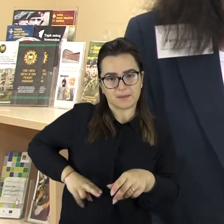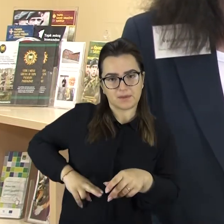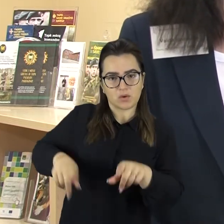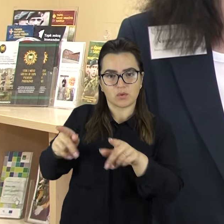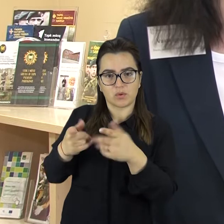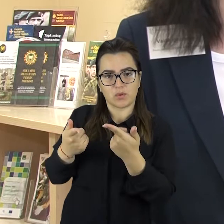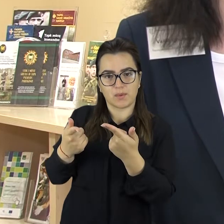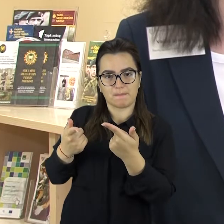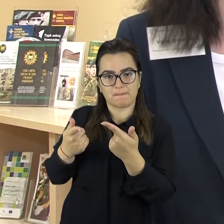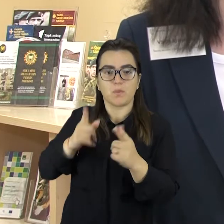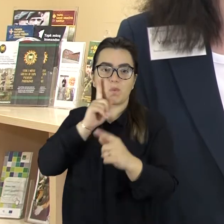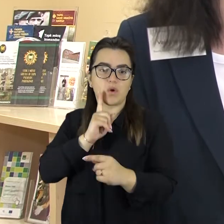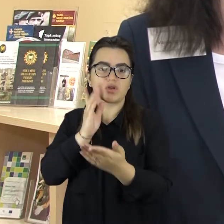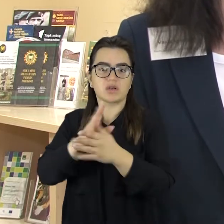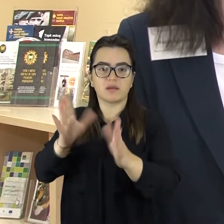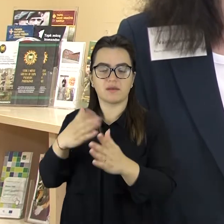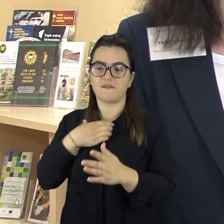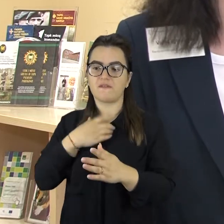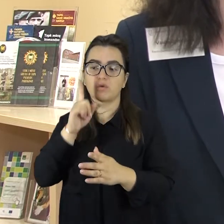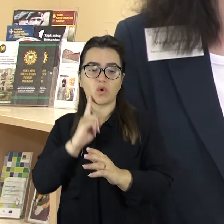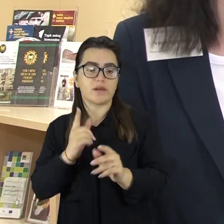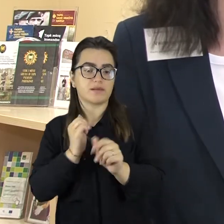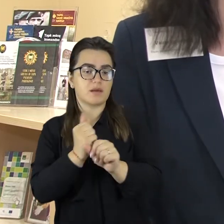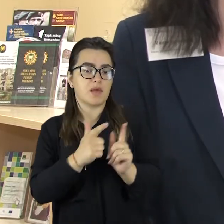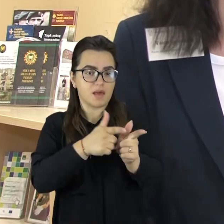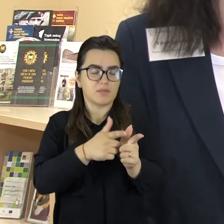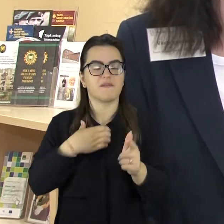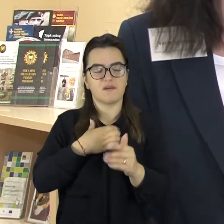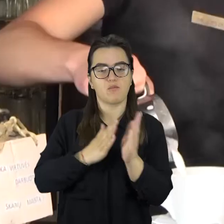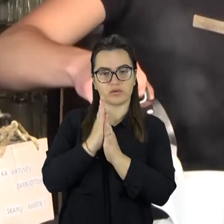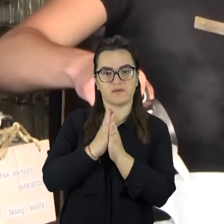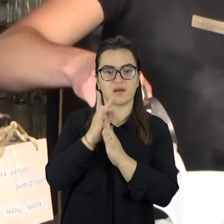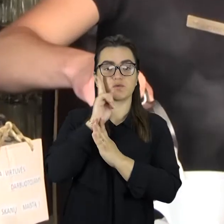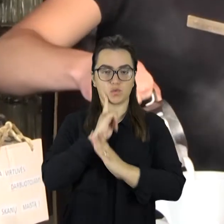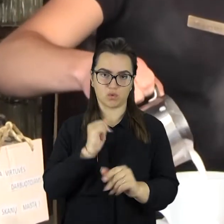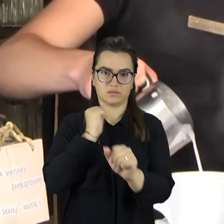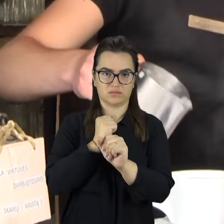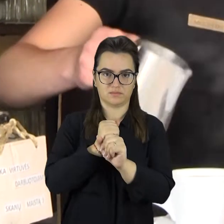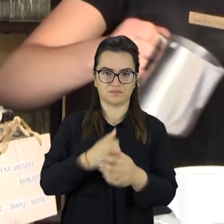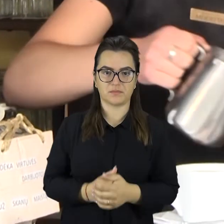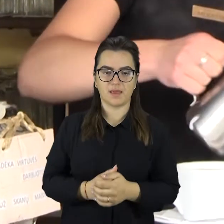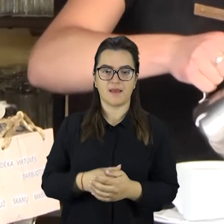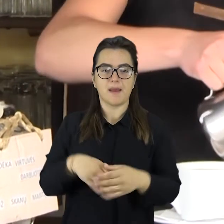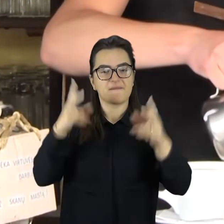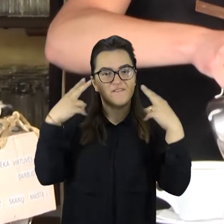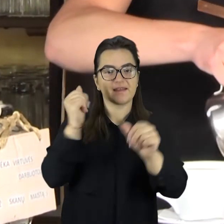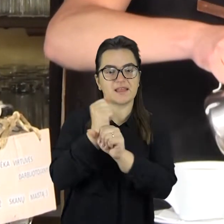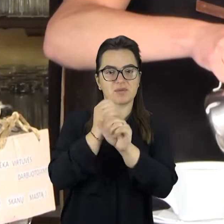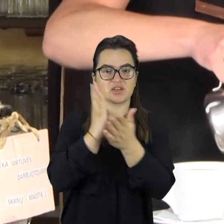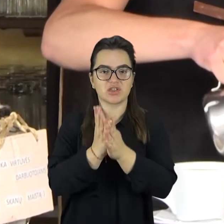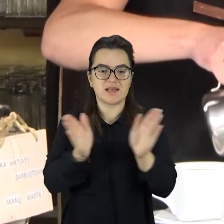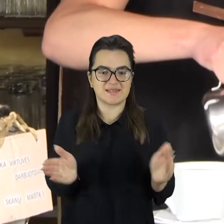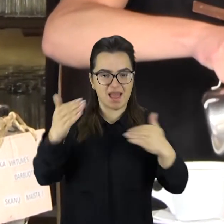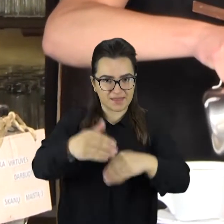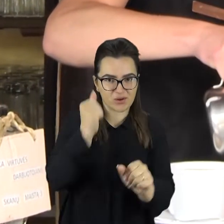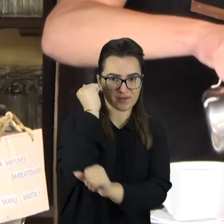pagaidavimas yra, kad pretendentai turėtų motivaciją ir norą dirbti. Populiariausiai sezoniniais darbais išlieka sandėlio